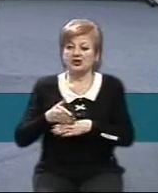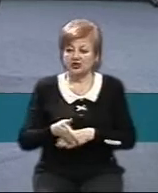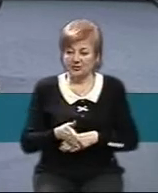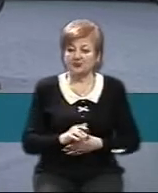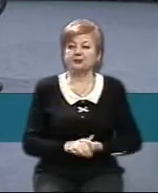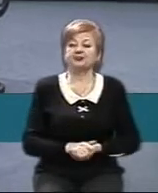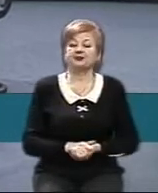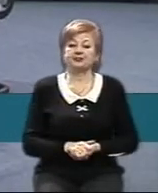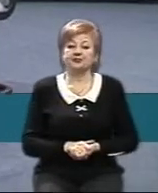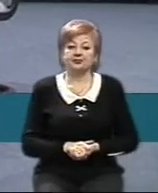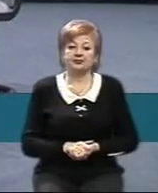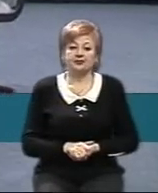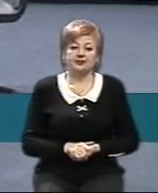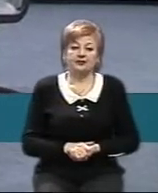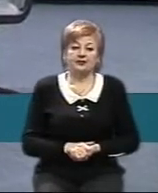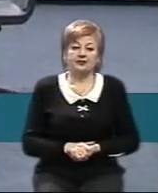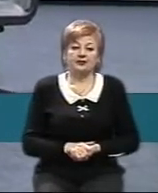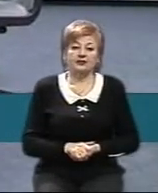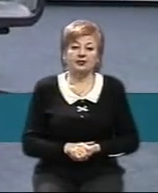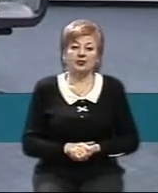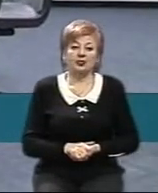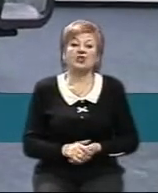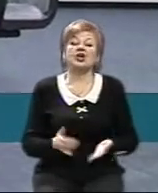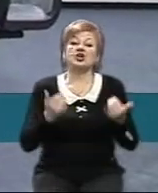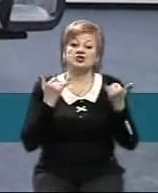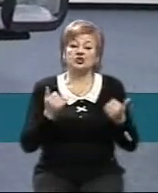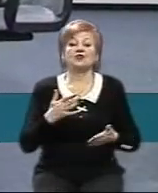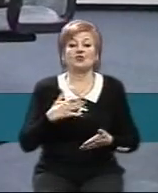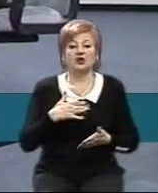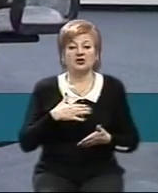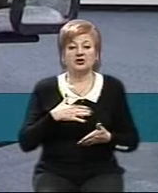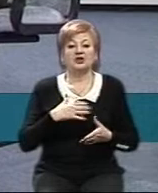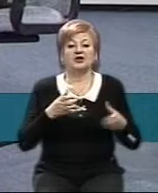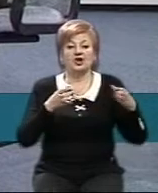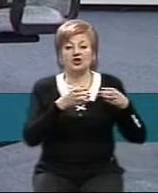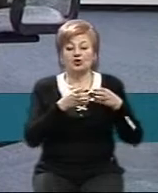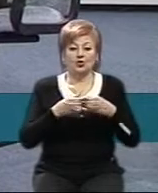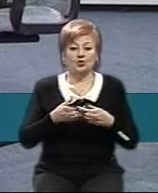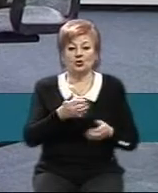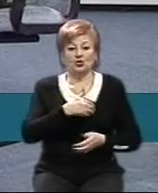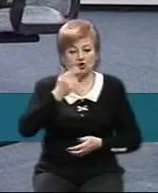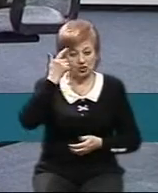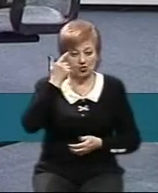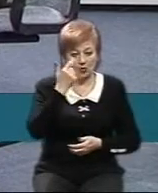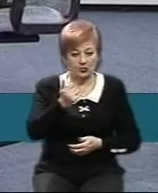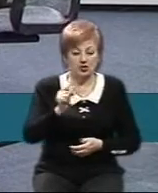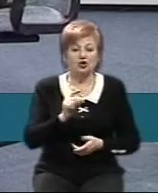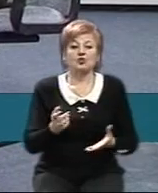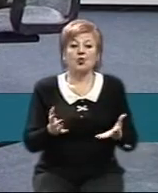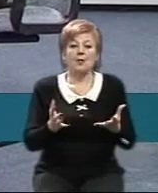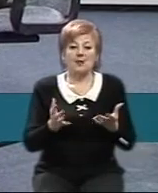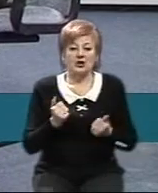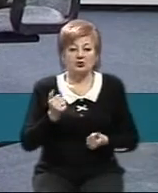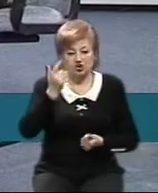сьогодні. І сьогодні наша творча група хочемо повідомити, що отримала